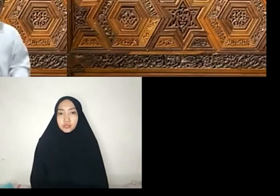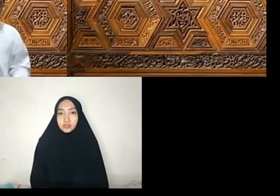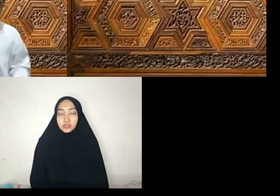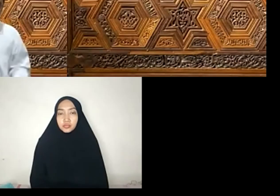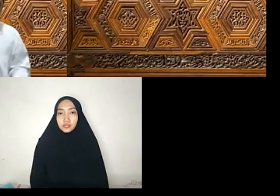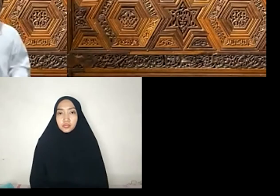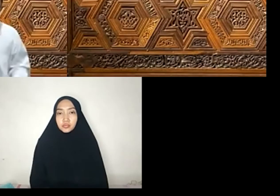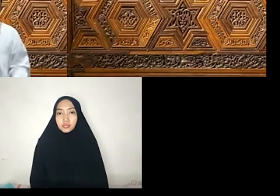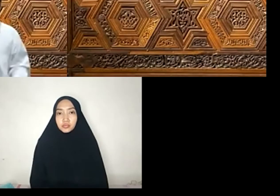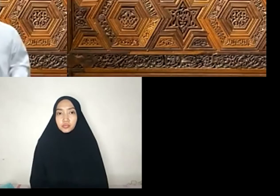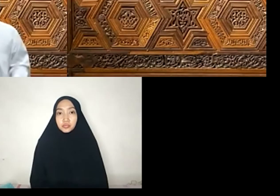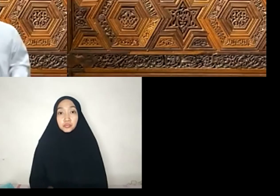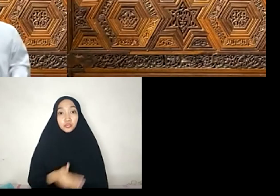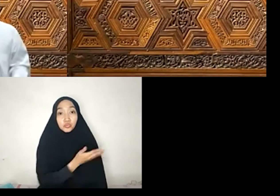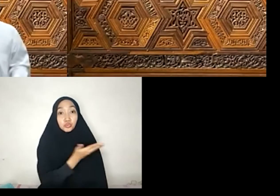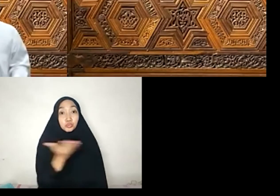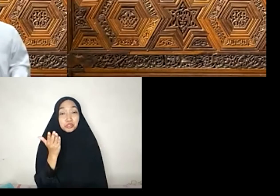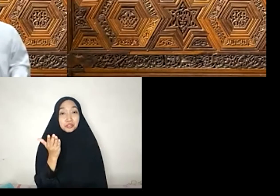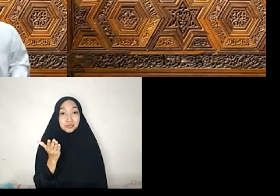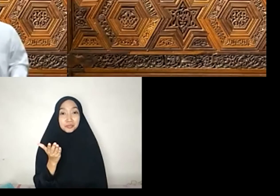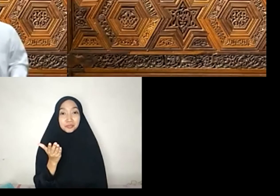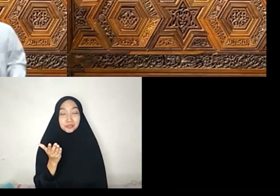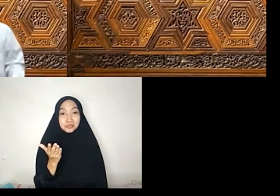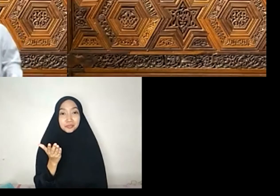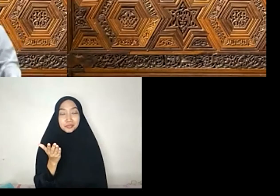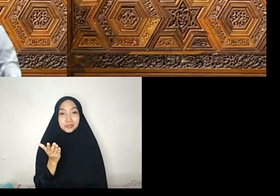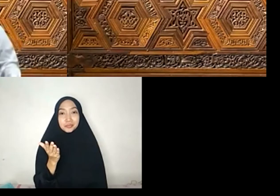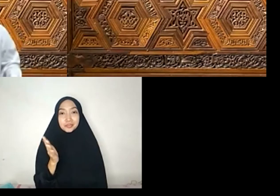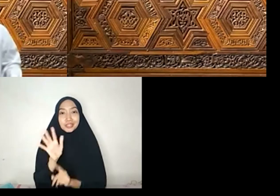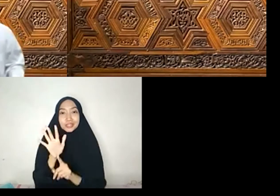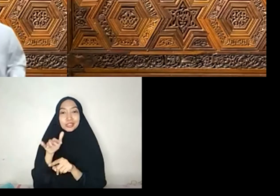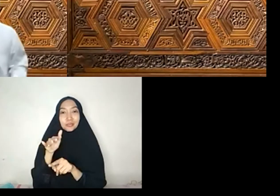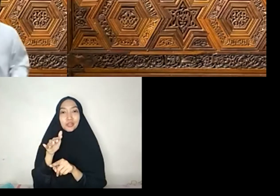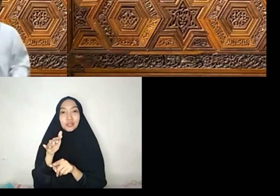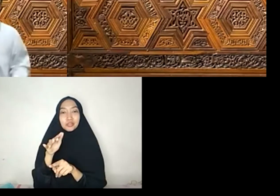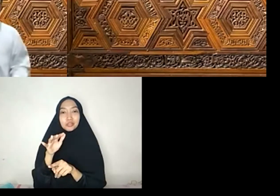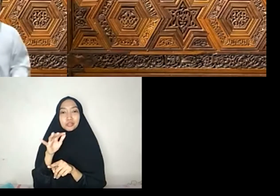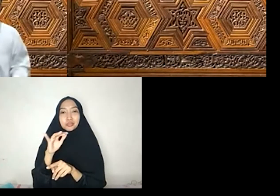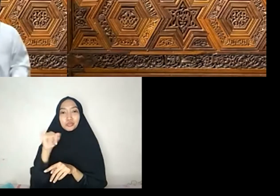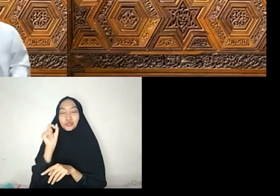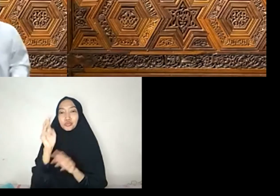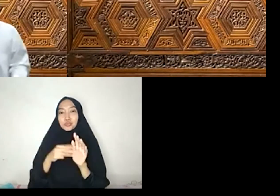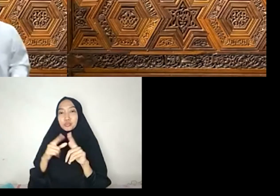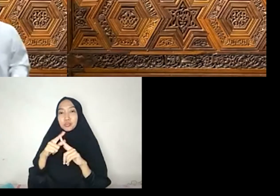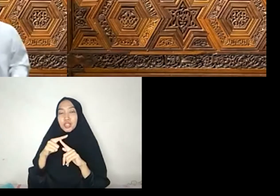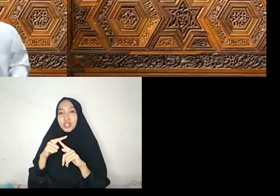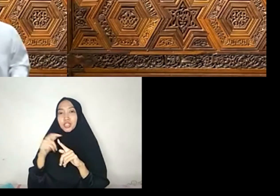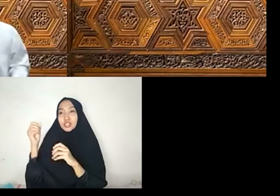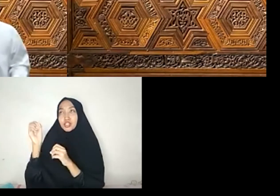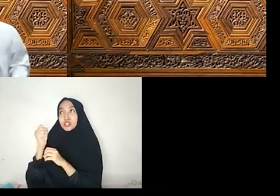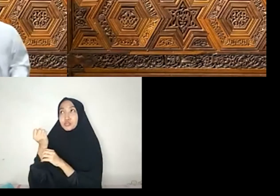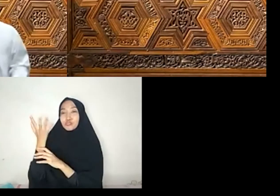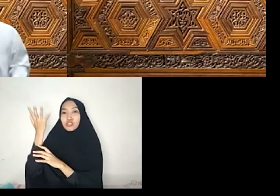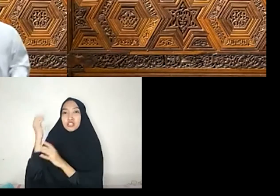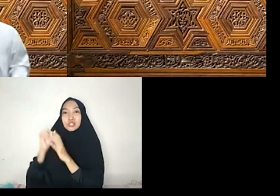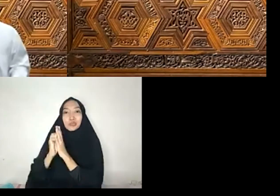Ra hadirin jamaah Jum'at yang dimuliakan oleh Allah SWT. Islam adalah